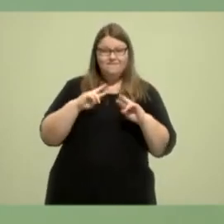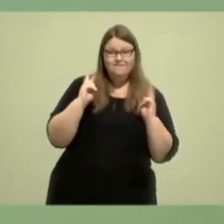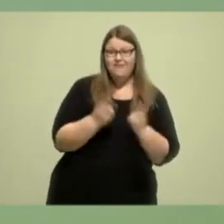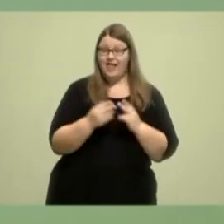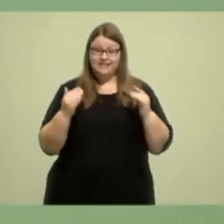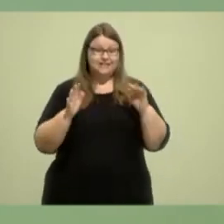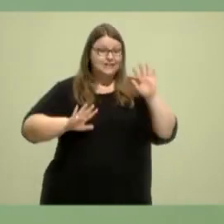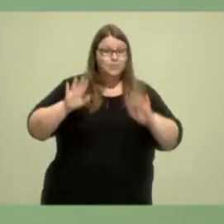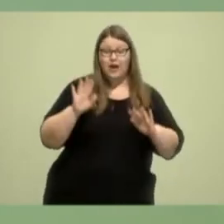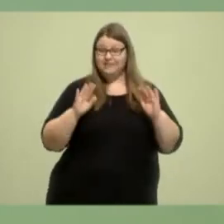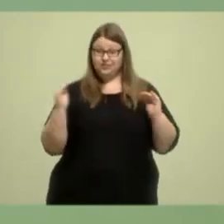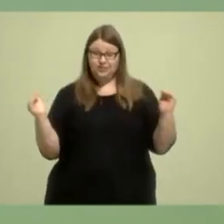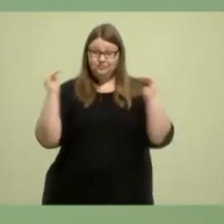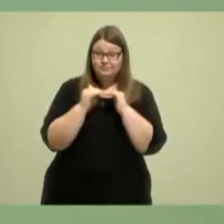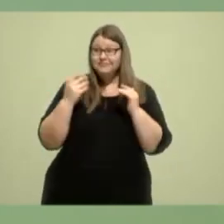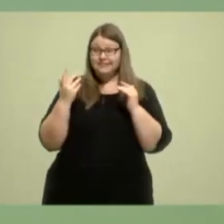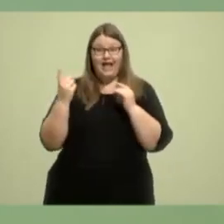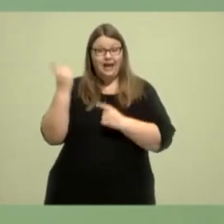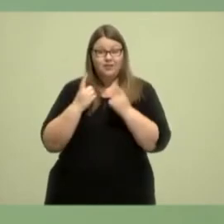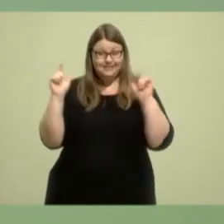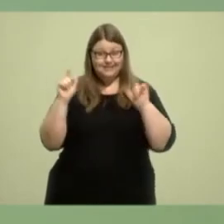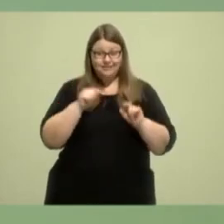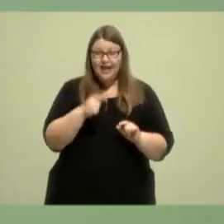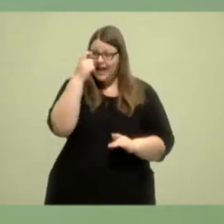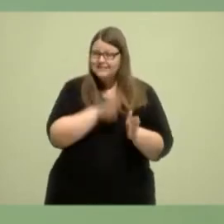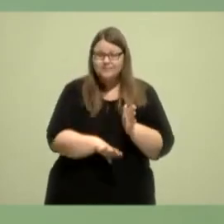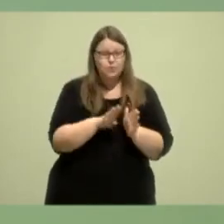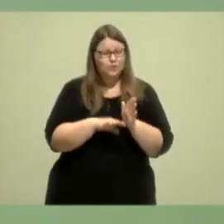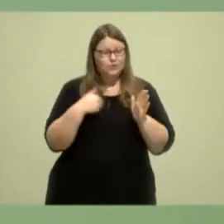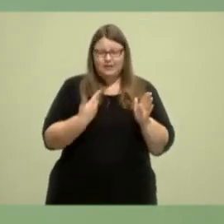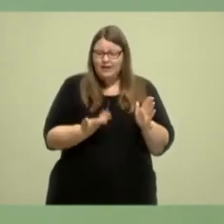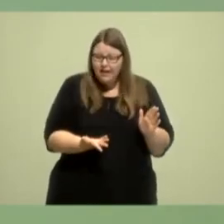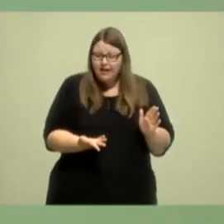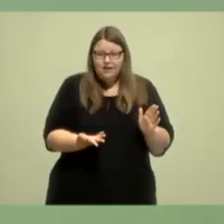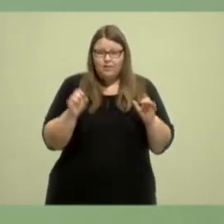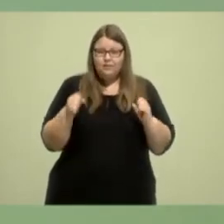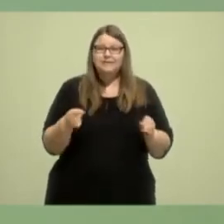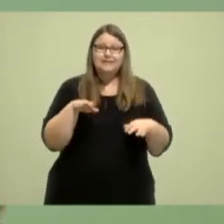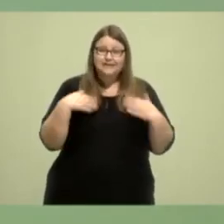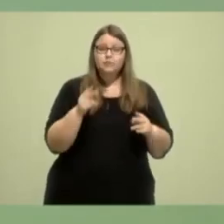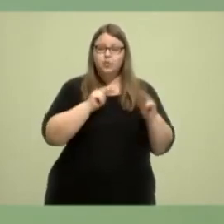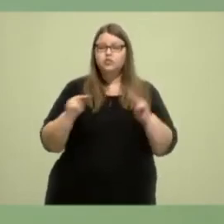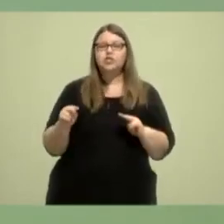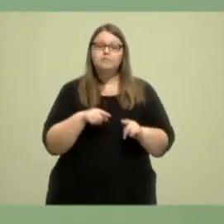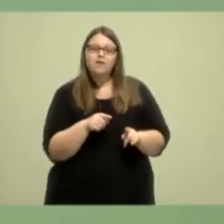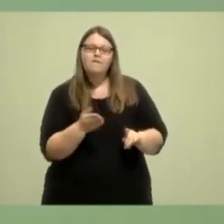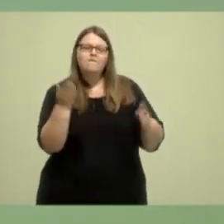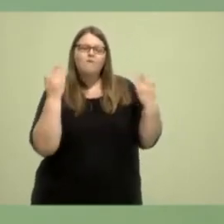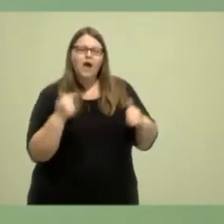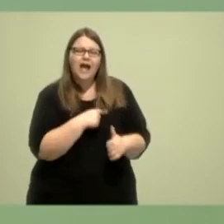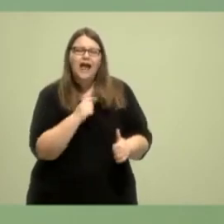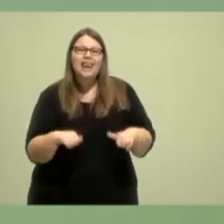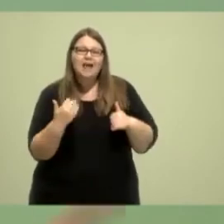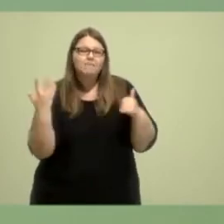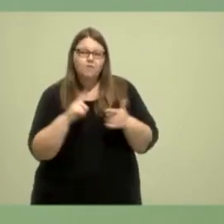demokratische Einwanderungsgesellschaft. Denn Rassismus sorgt dafür, dass es eben einen Unterschied macht, woher du kommst, wo du